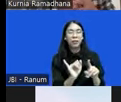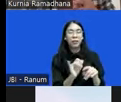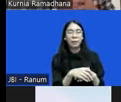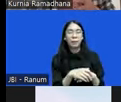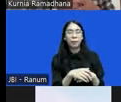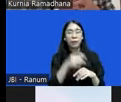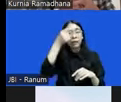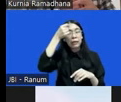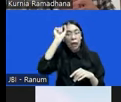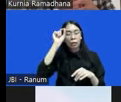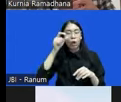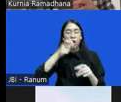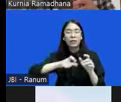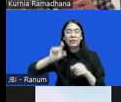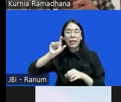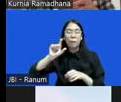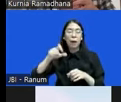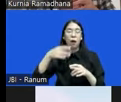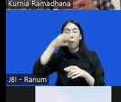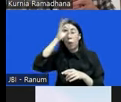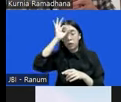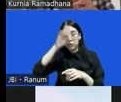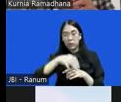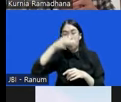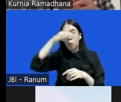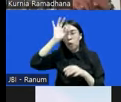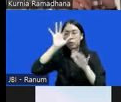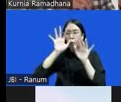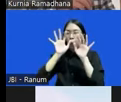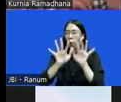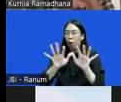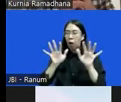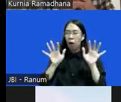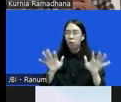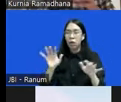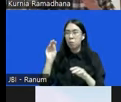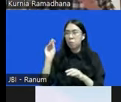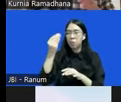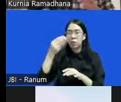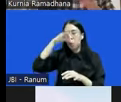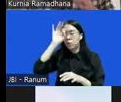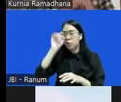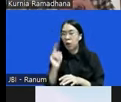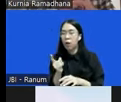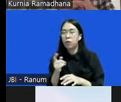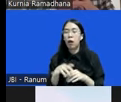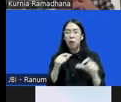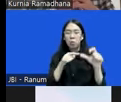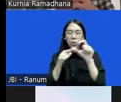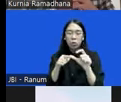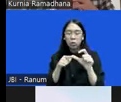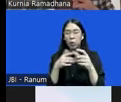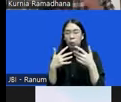cabang kepolisian sekarang. Polisinya banyaknya luar biasa. Pimpinannya kemarin ada polisi, penyidiknya juga luar biasa.